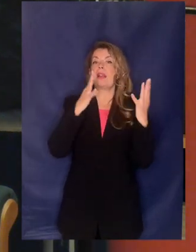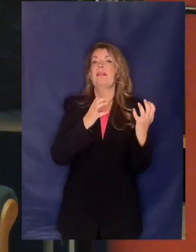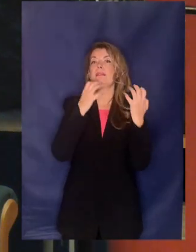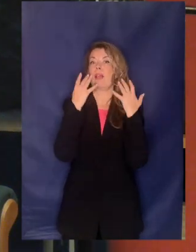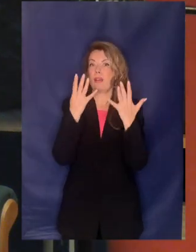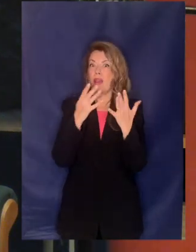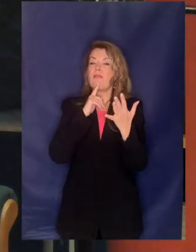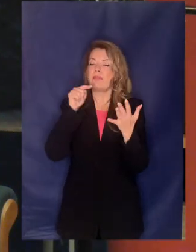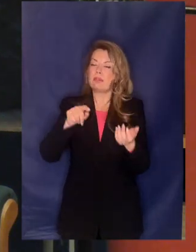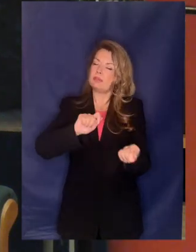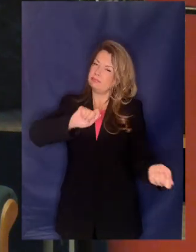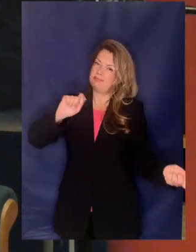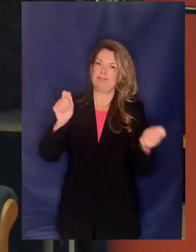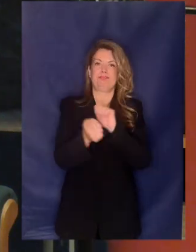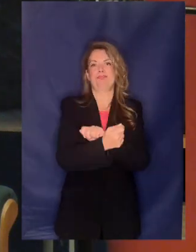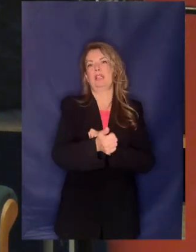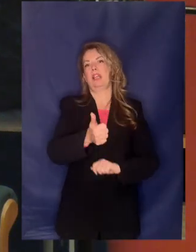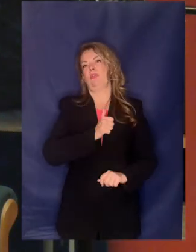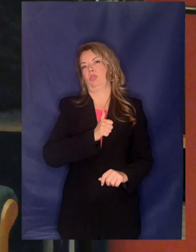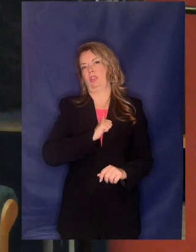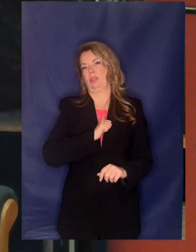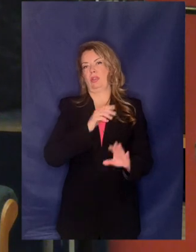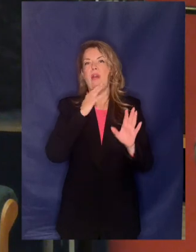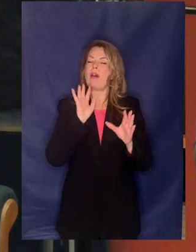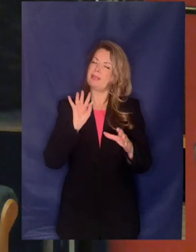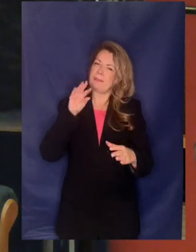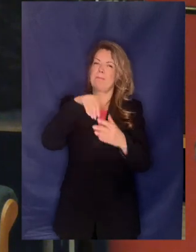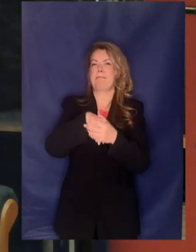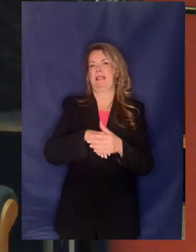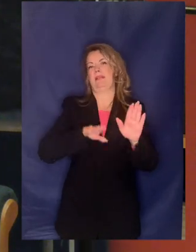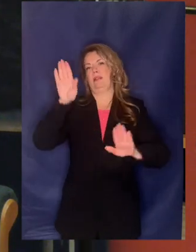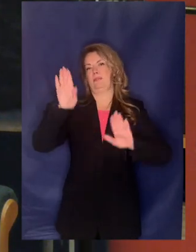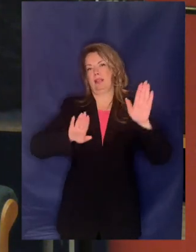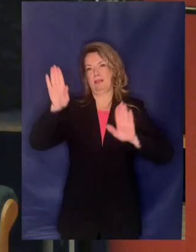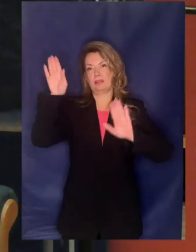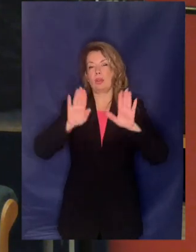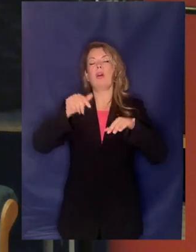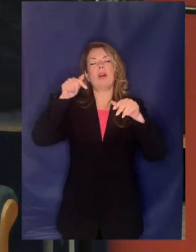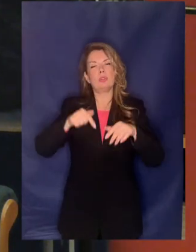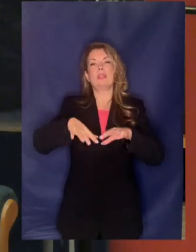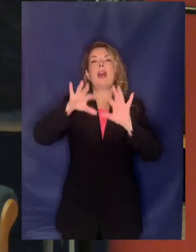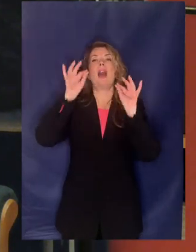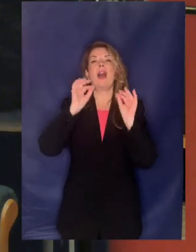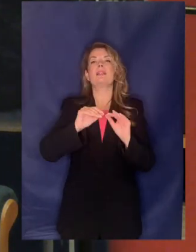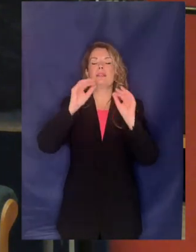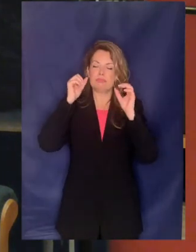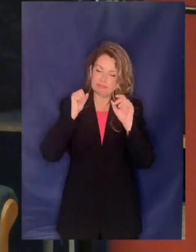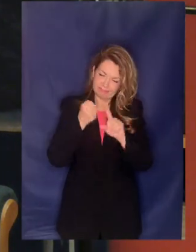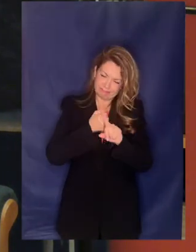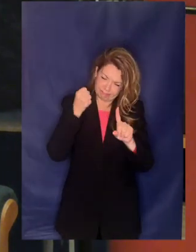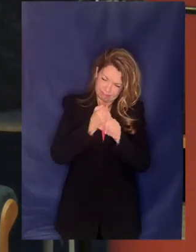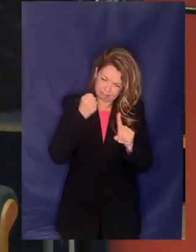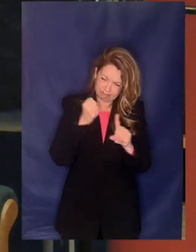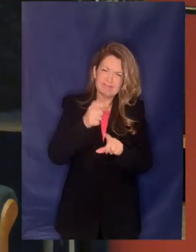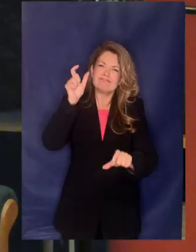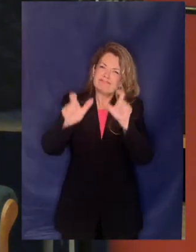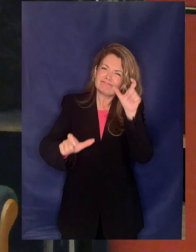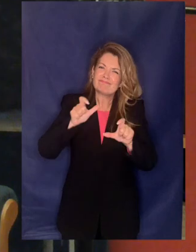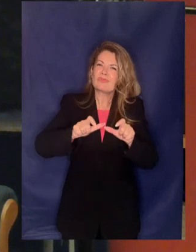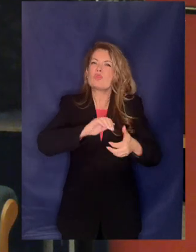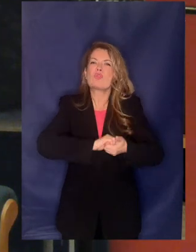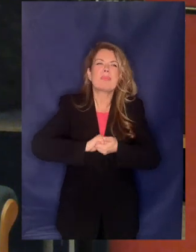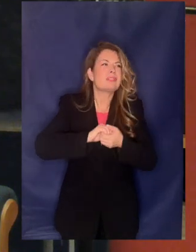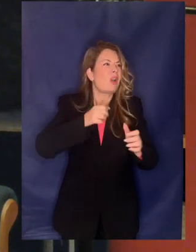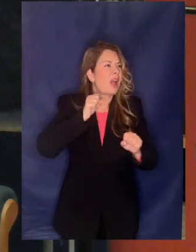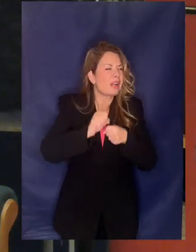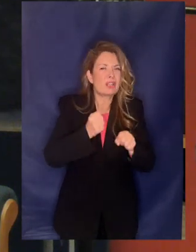εταιρεία ιδιωτικοποιήθηκε μπαίνοντας στο χρηματιστήριο τότε ξεκίνησε ο πρώτος αγώνας των εργαζομένων της Ομοσπονδίας των